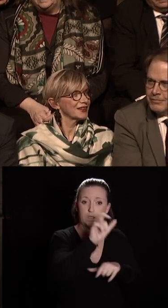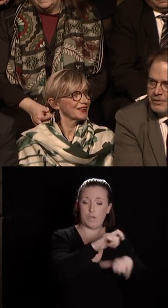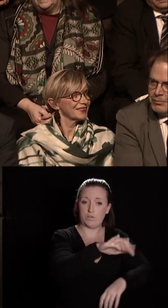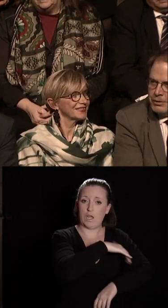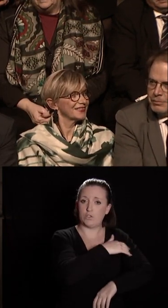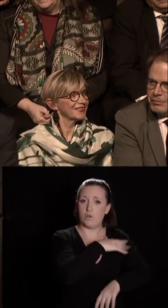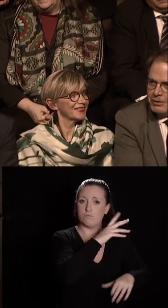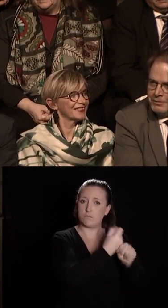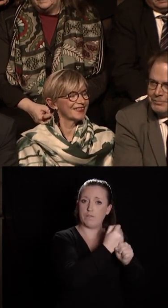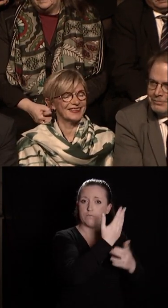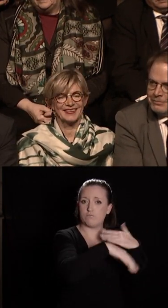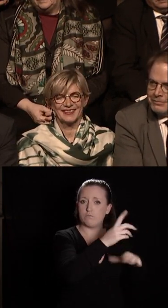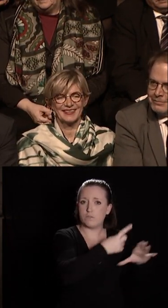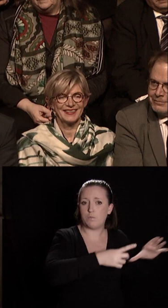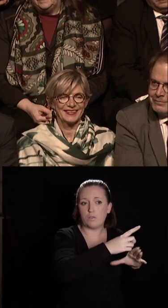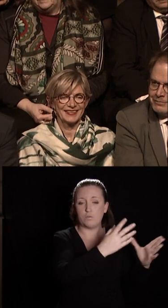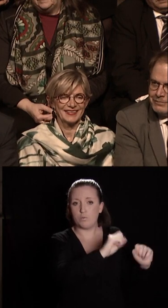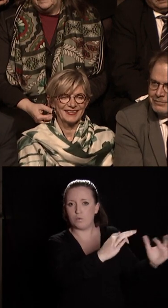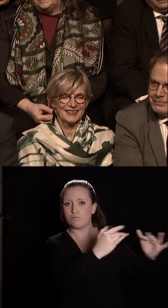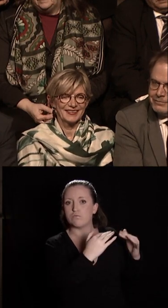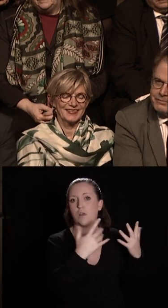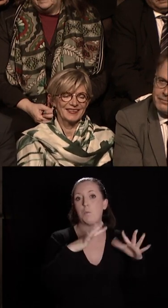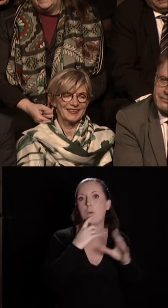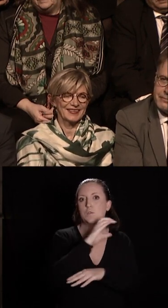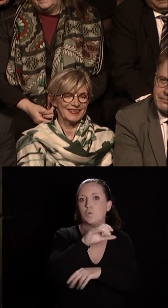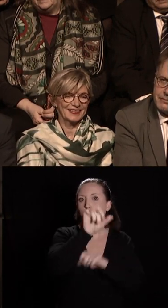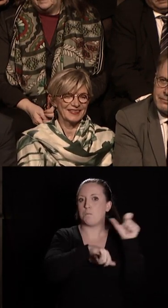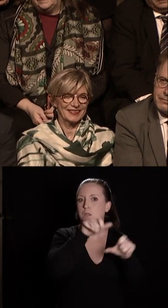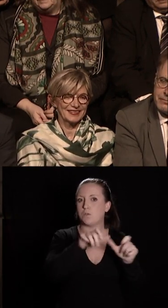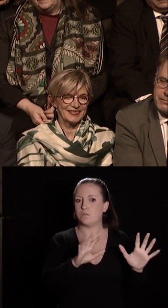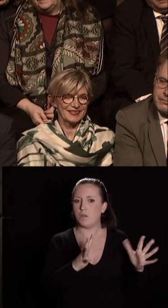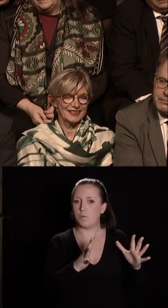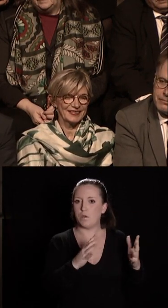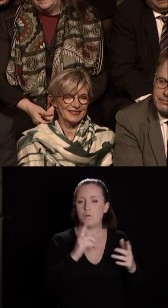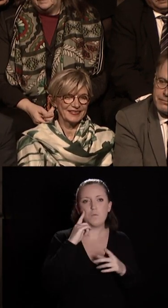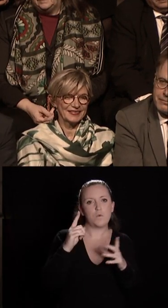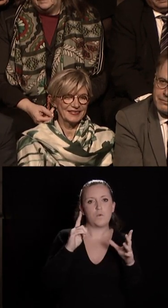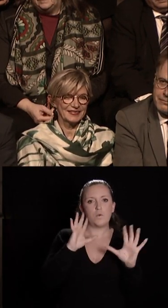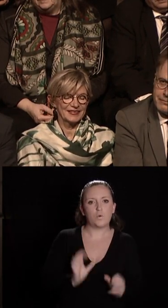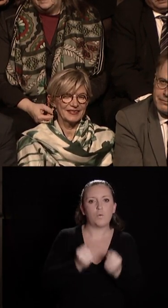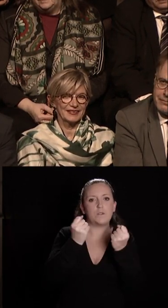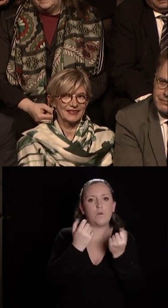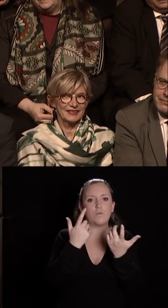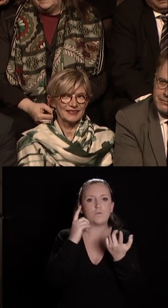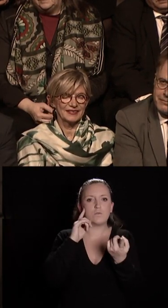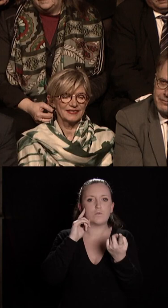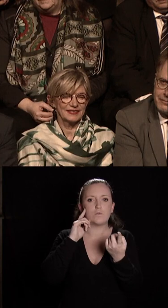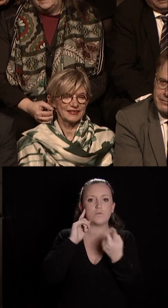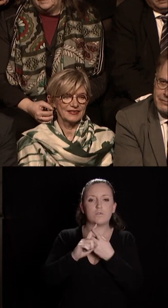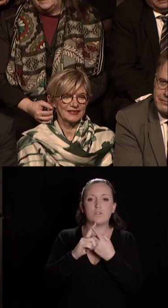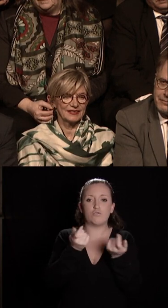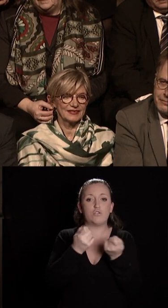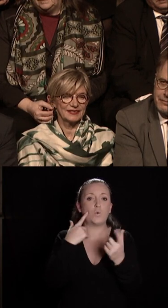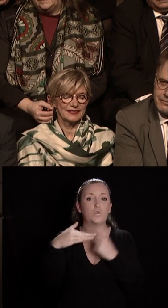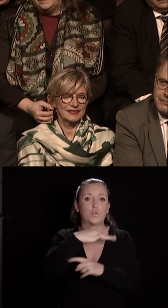département, probablement autour d'une centaine, qui, dans le cadre des compétences sociales, rejoindront la métropole, sans doute avant fin